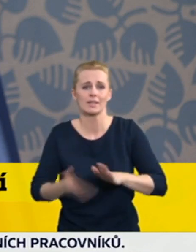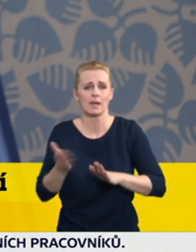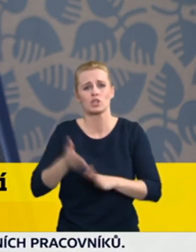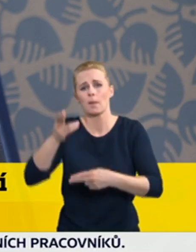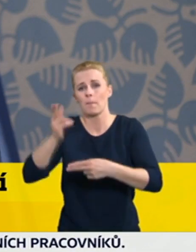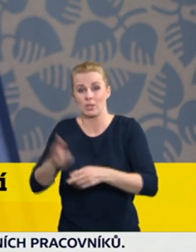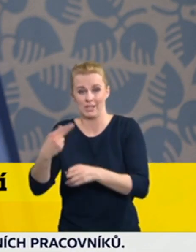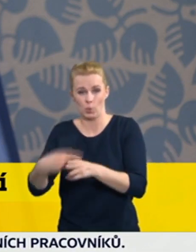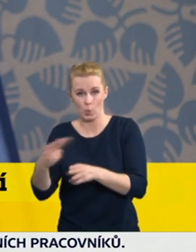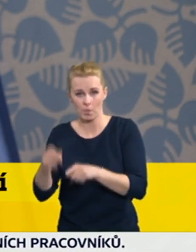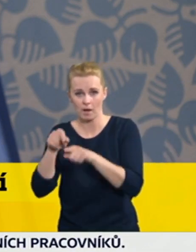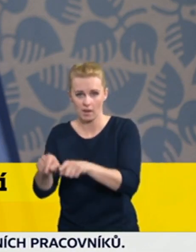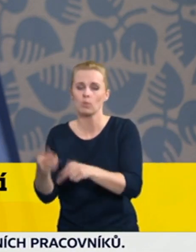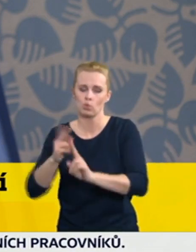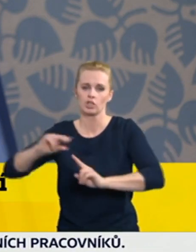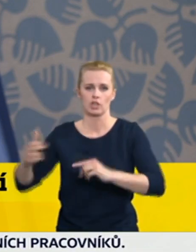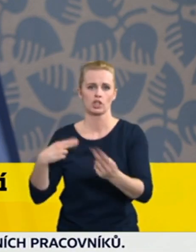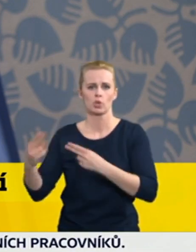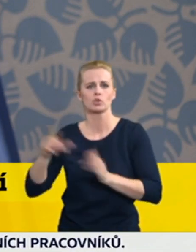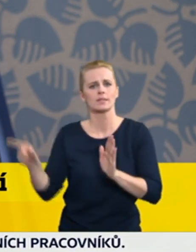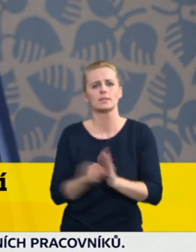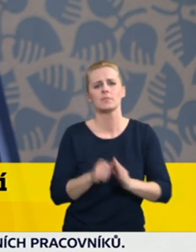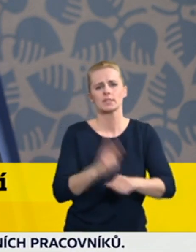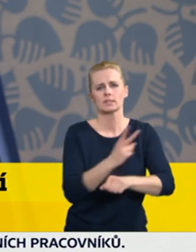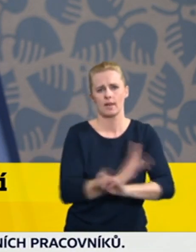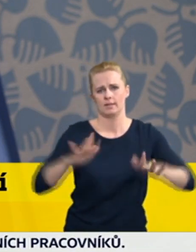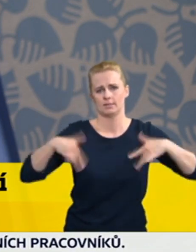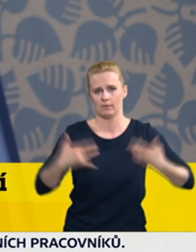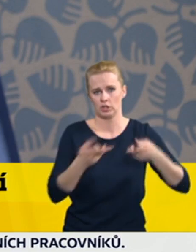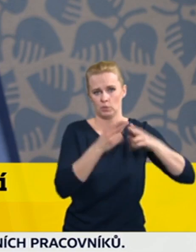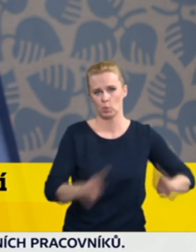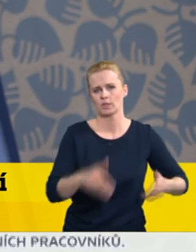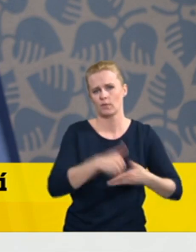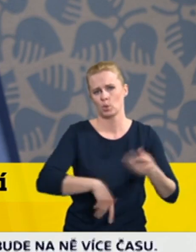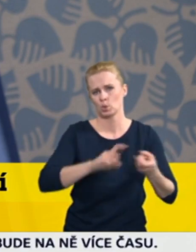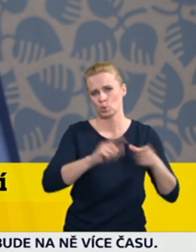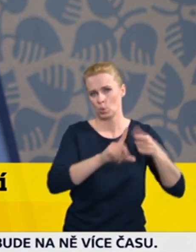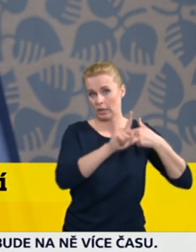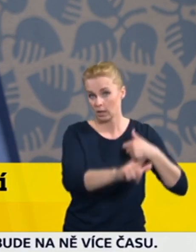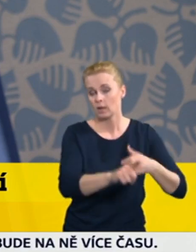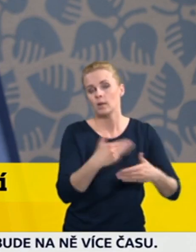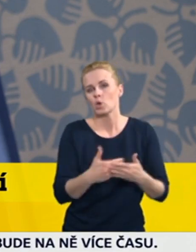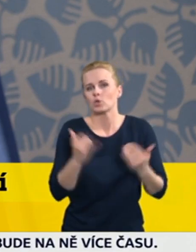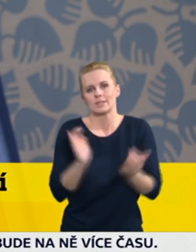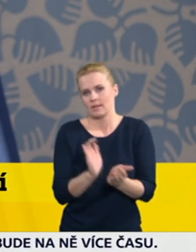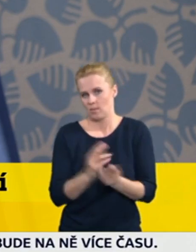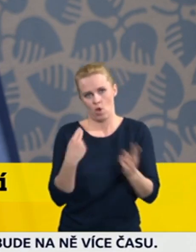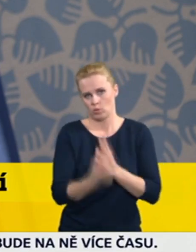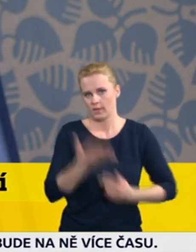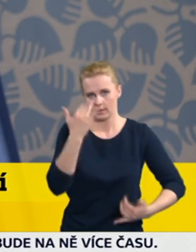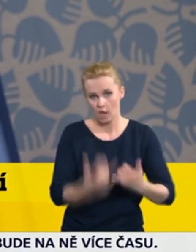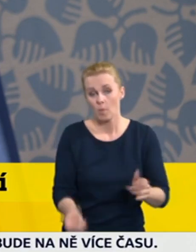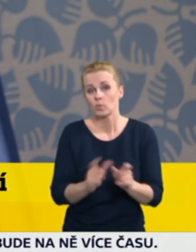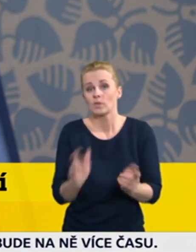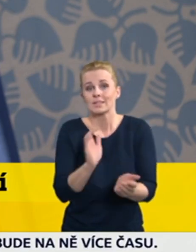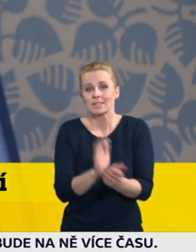můžeme ještě konzultovat se Suklem, ale v současné době vám na to neumím odpovědět, protože nemám ještě v ruce ten takzvaný,